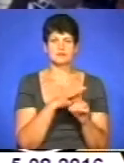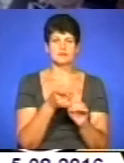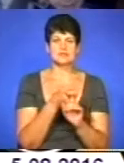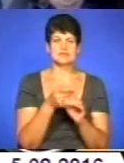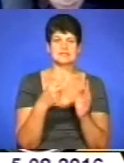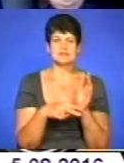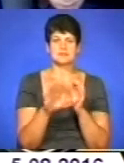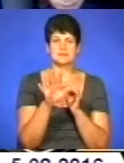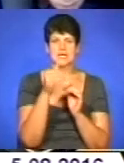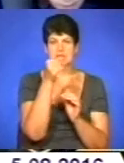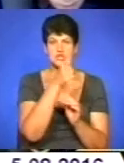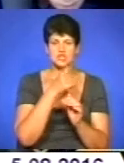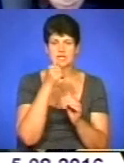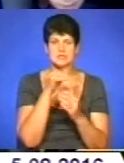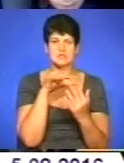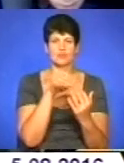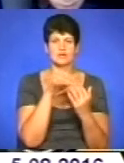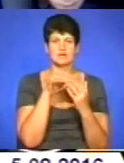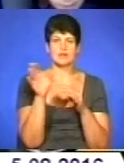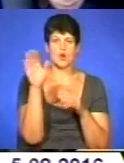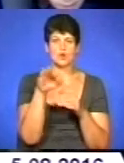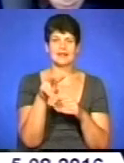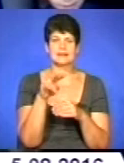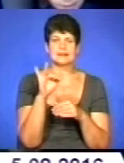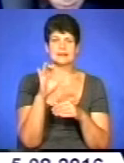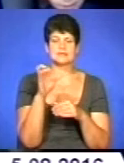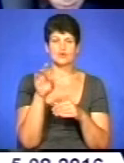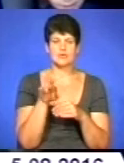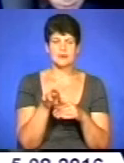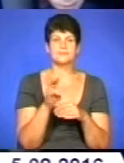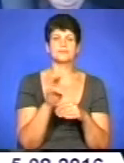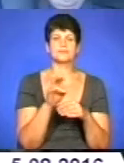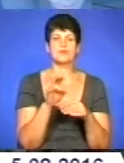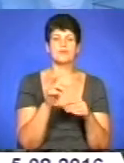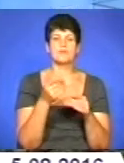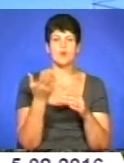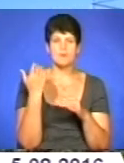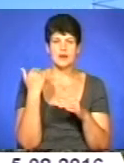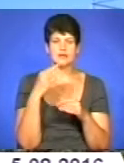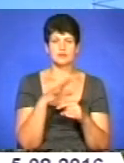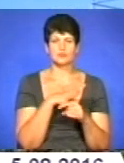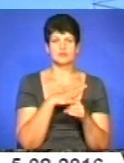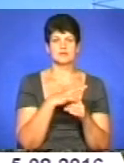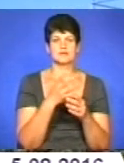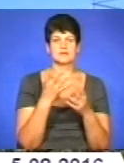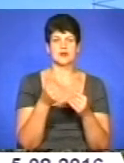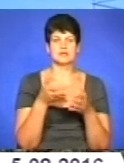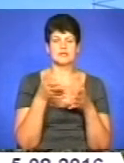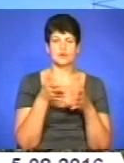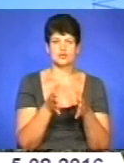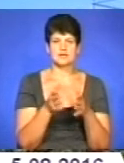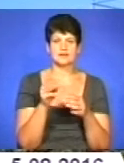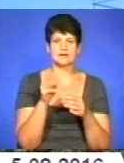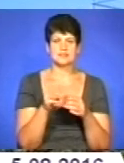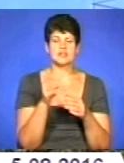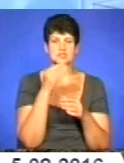75-й річниці боїв на Горілий Соня – попередня 2000-й річниці від дня народження Тараса Шевченка. Як розповів